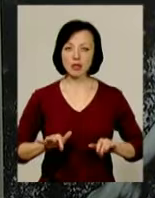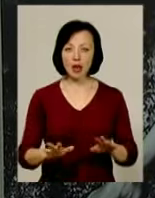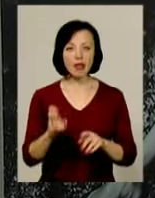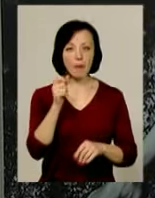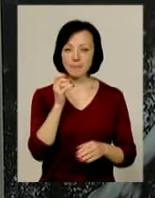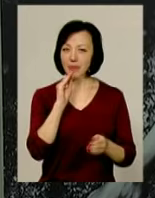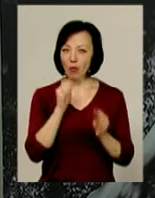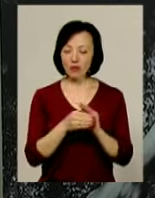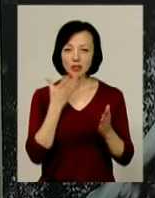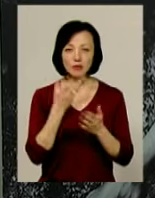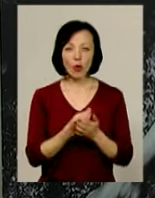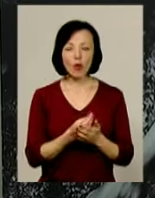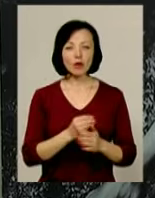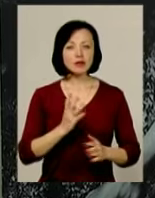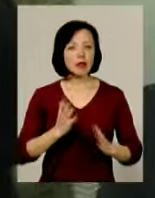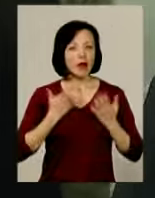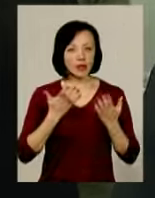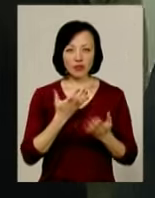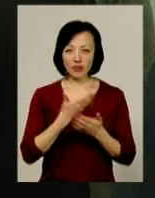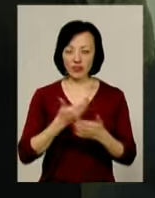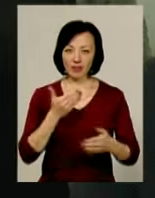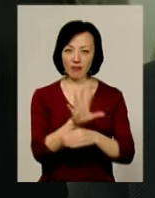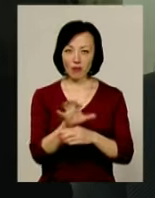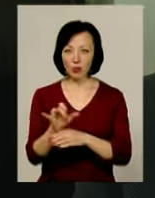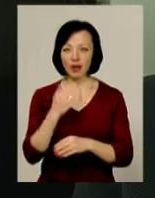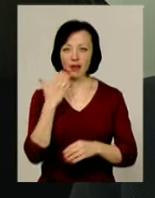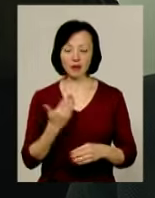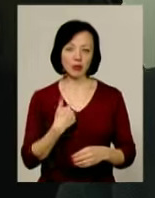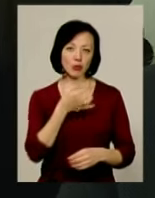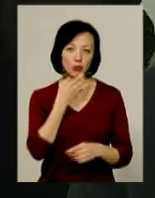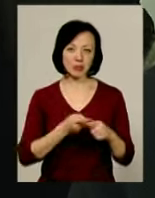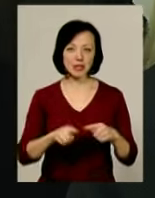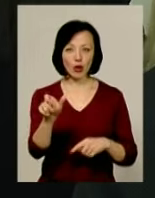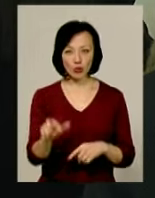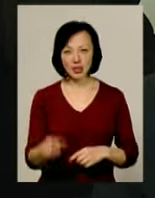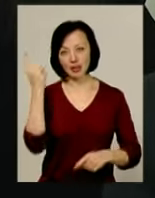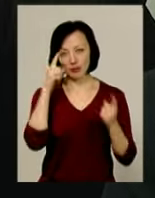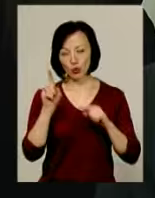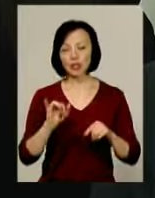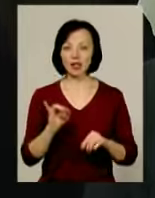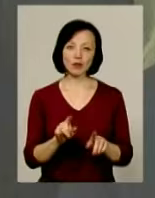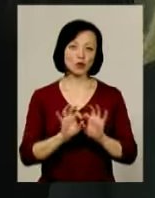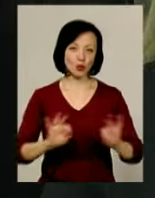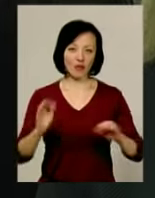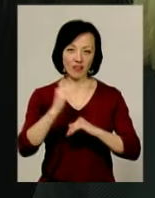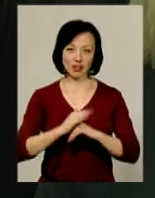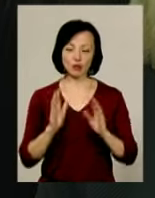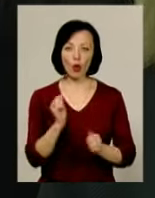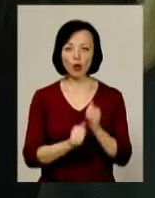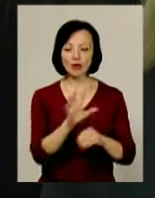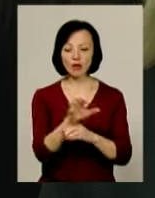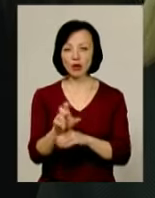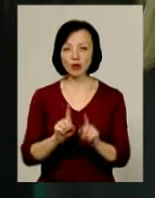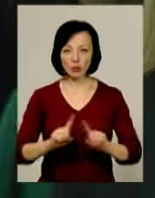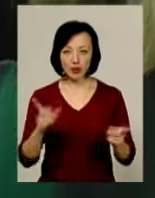приховували свого захвату від звітлин та лекцій. Мені подобається ця дитина як творча особистість і мені здається буде чудовий вечір. Кожна фотографа є